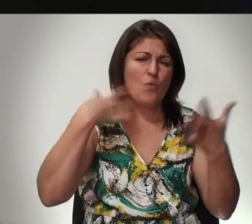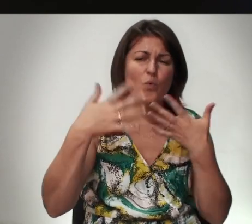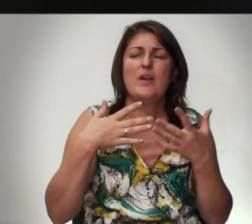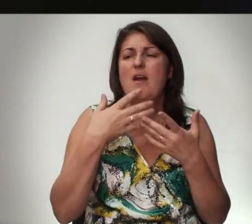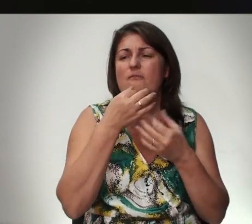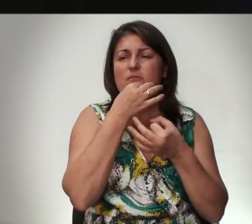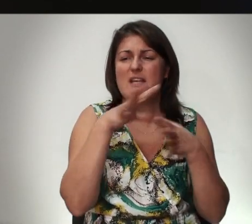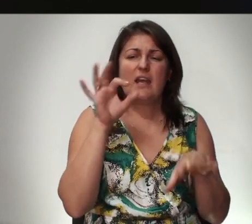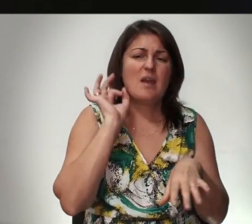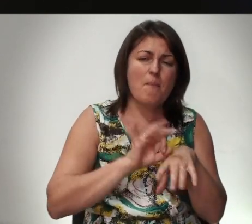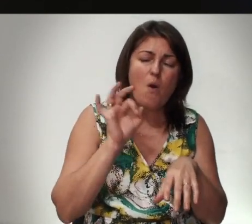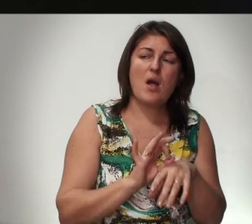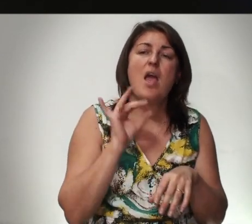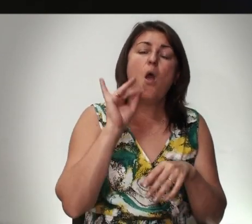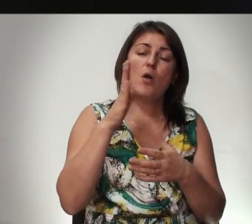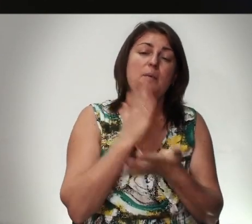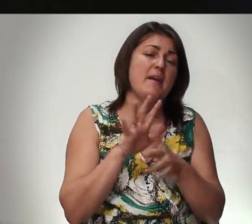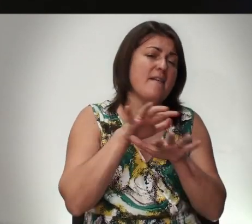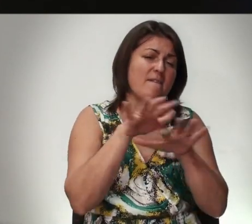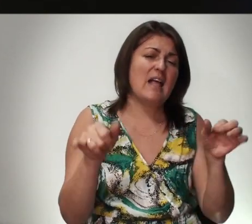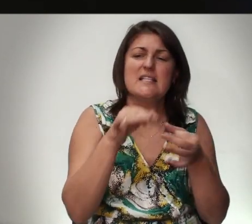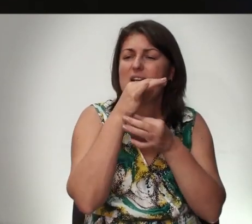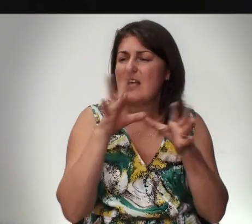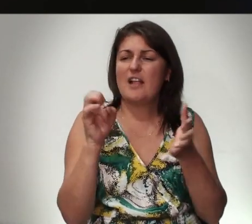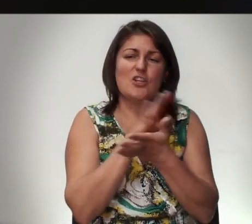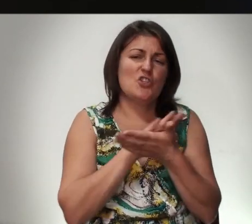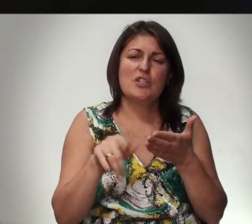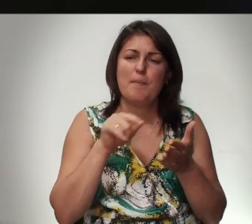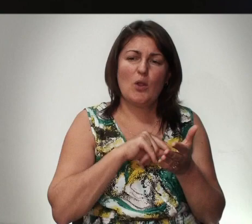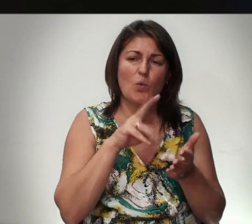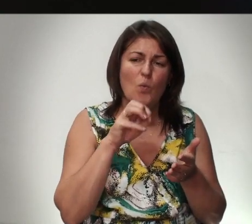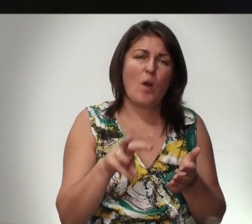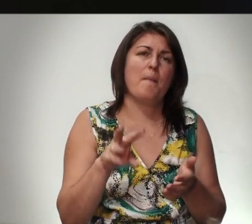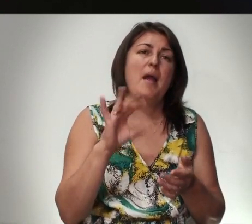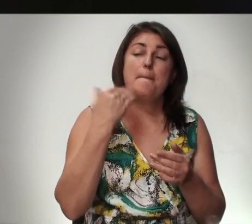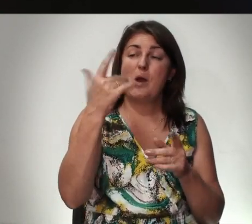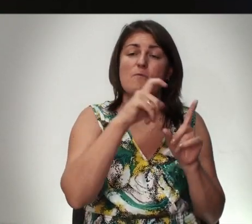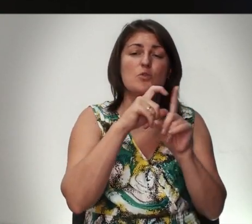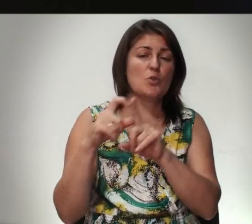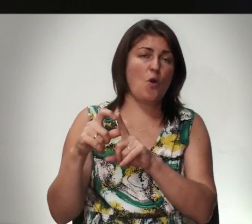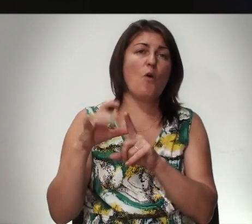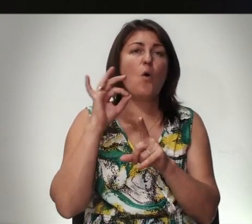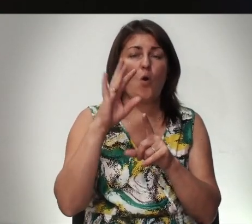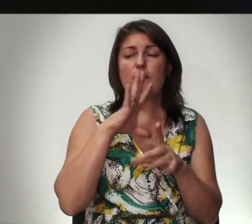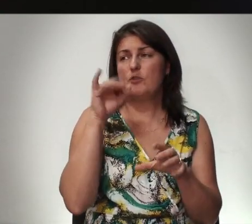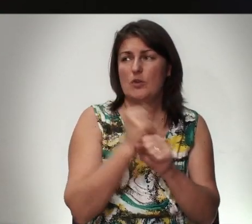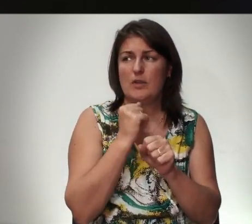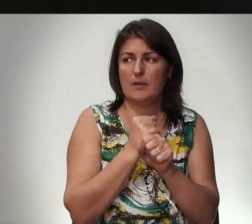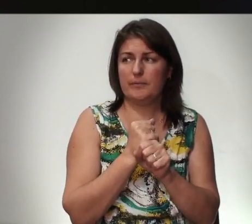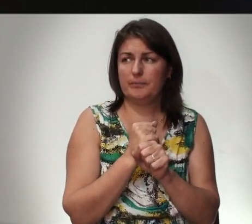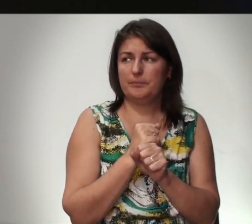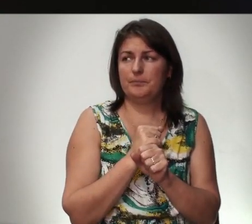всякую болезнь И Он имеет власть над всякими Нечистыми духами И по Его Слову Он все делает